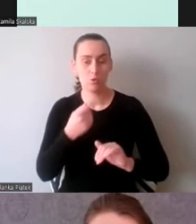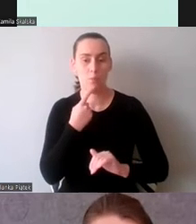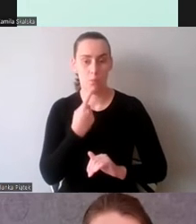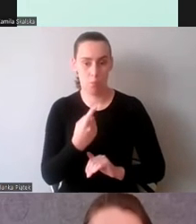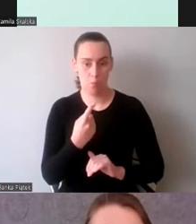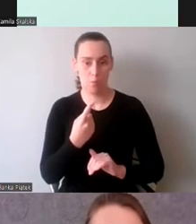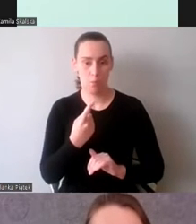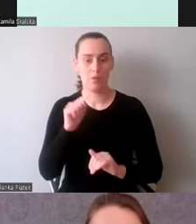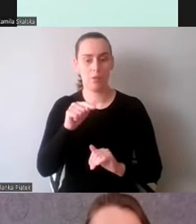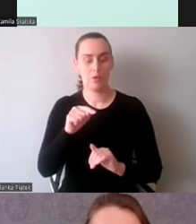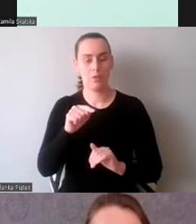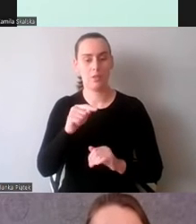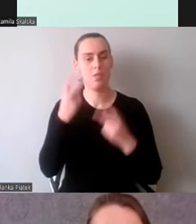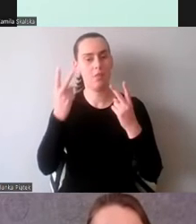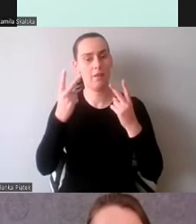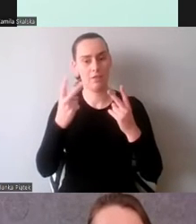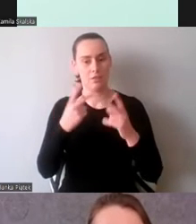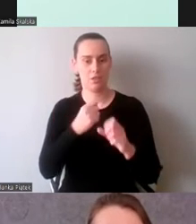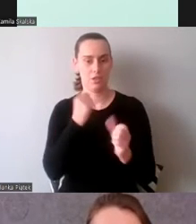dialogowych.